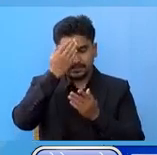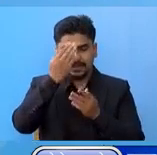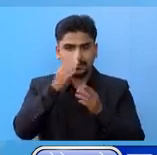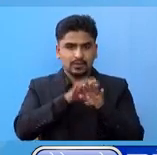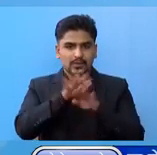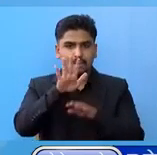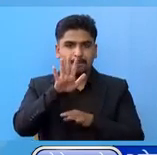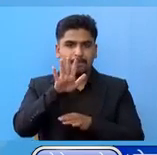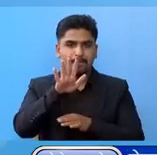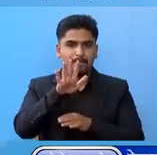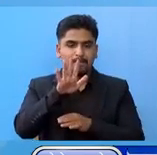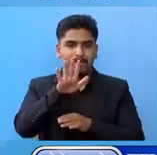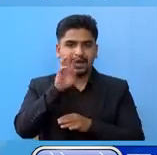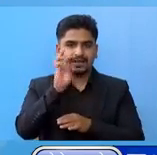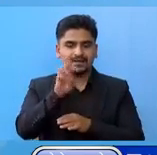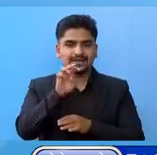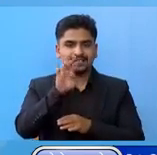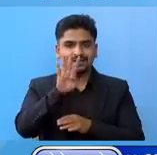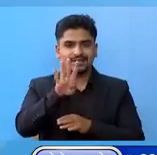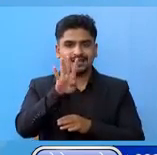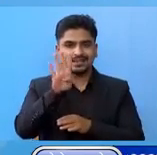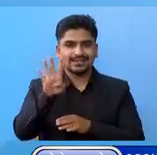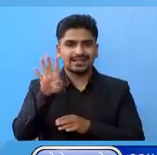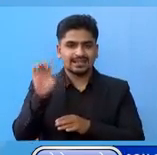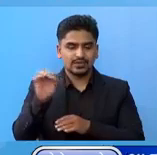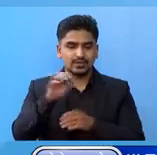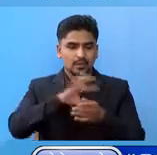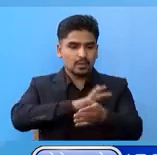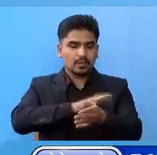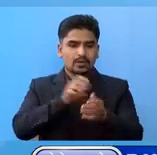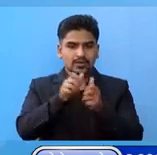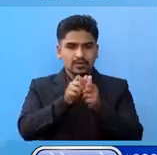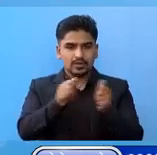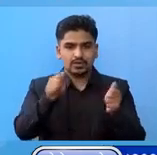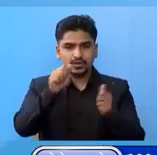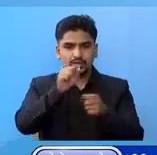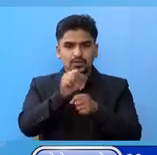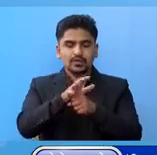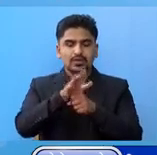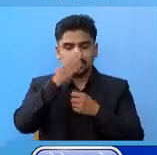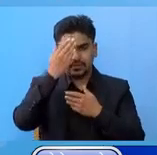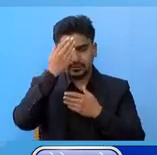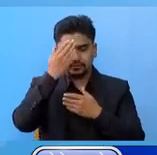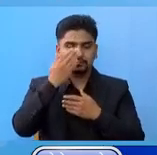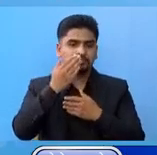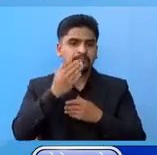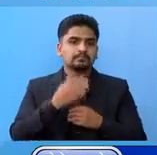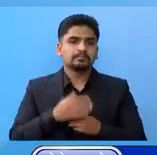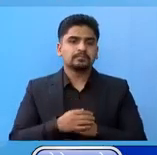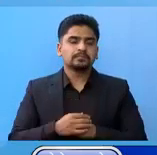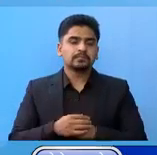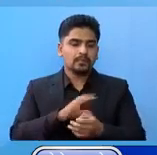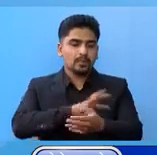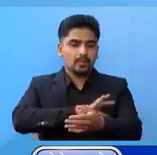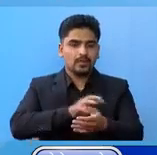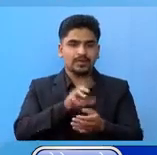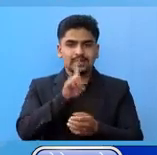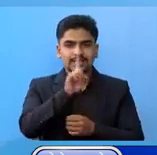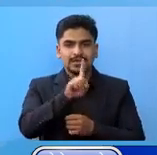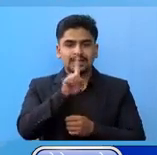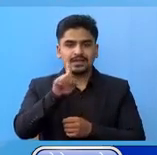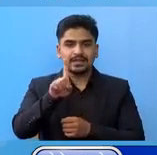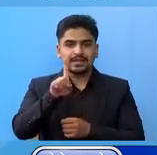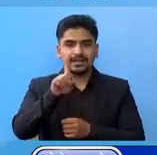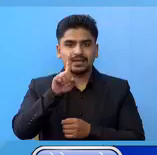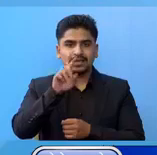544, प्रदेश अंस्वार संक्रिय संक्रमी तरको संक्या स्परकार रहेको चा प्रदेश एक मां